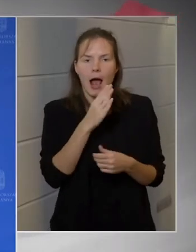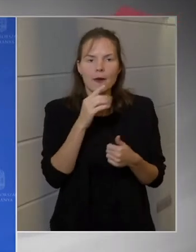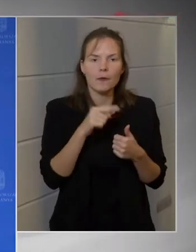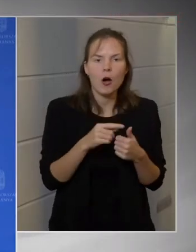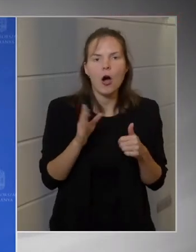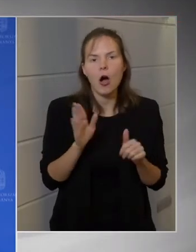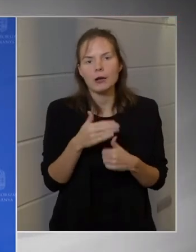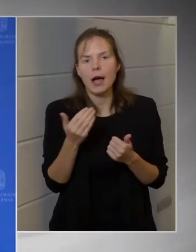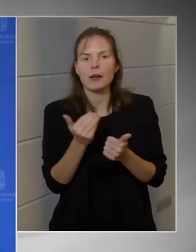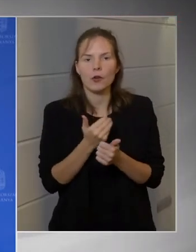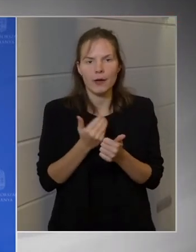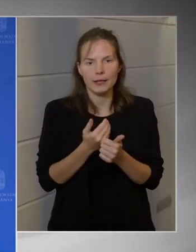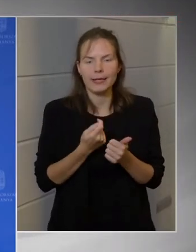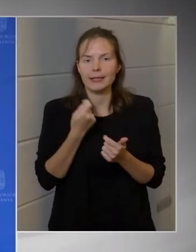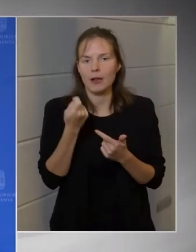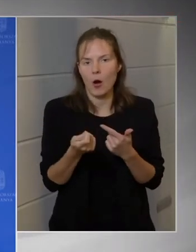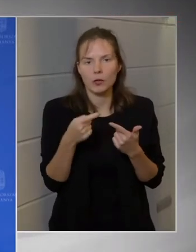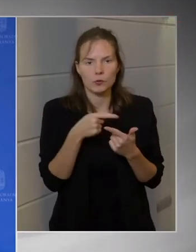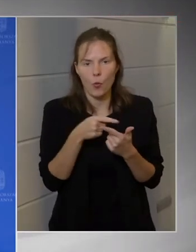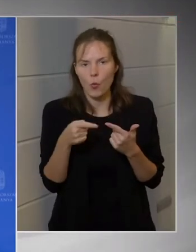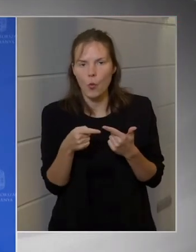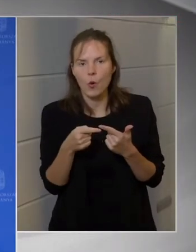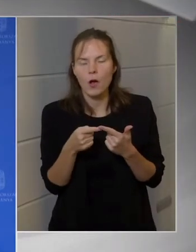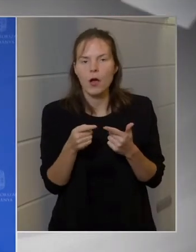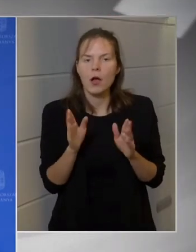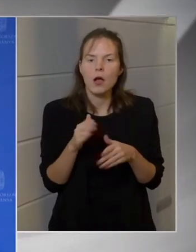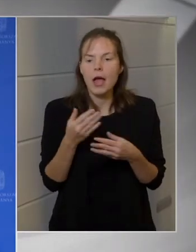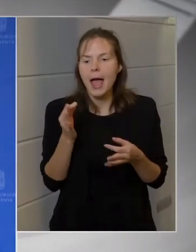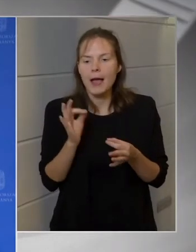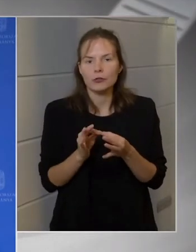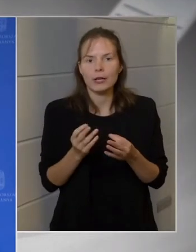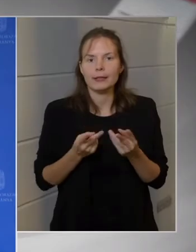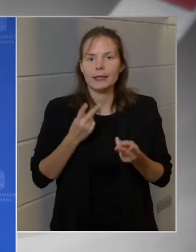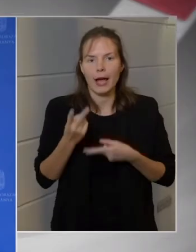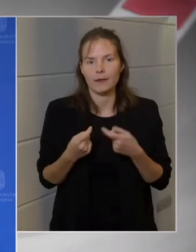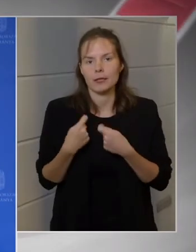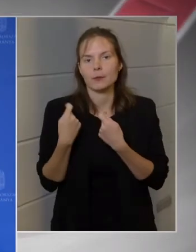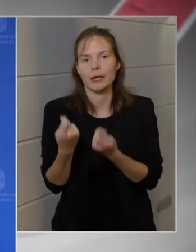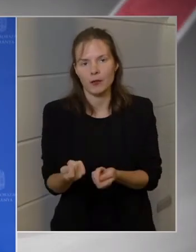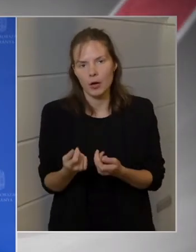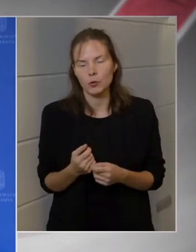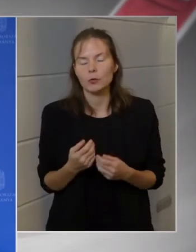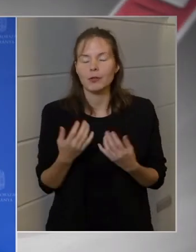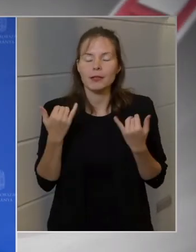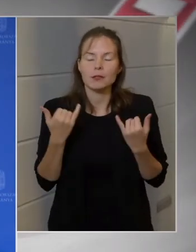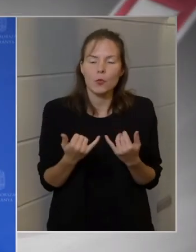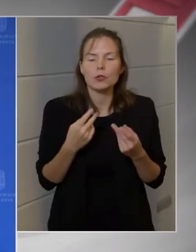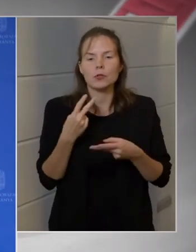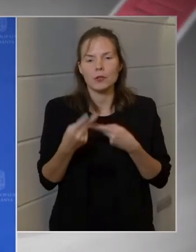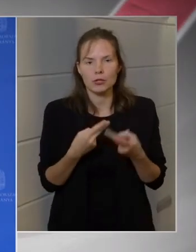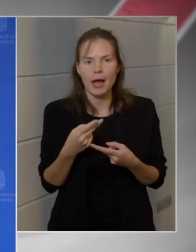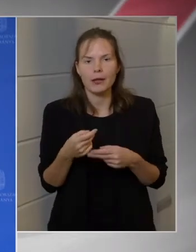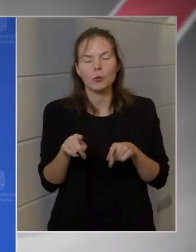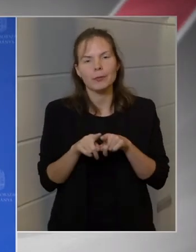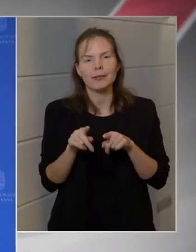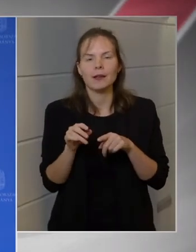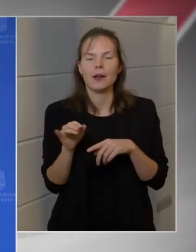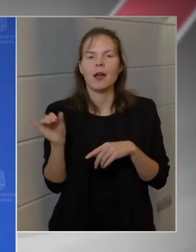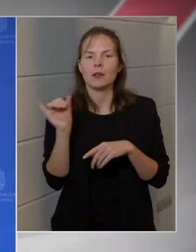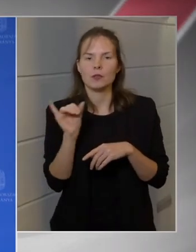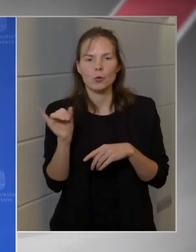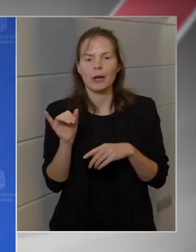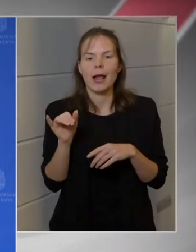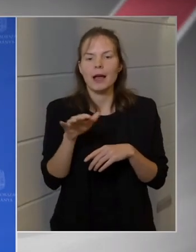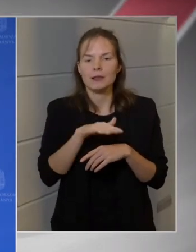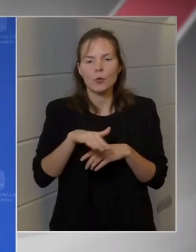jövedéki adónál eseti kedvezményt adjunk. De ezt most vizsgáljuk, tehát ez egy szürke zóna, nem volt